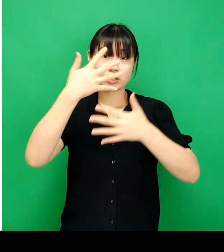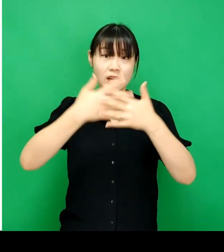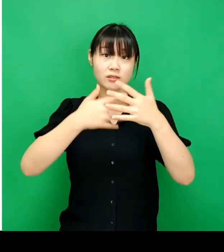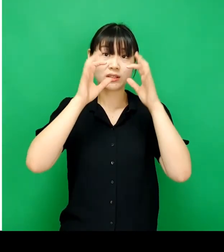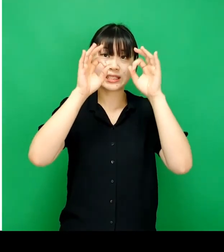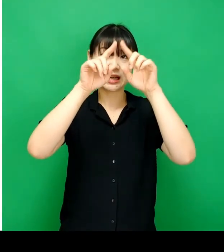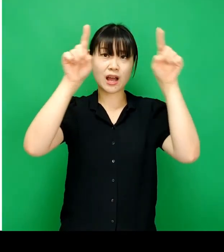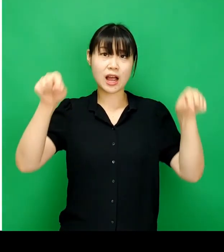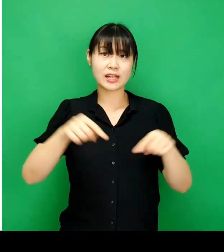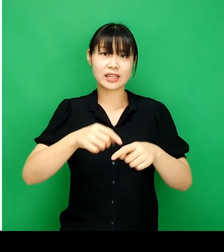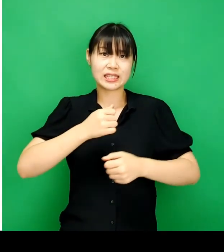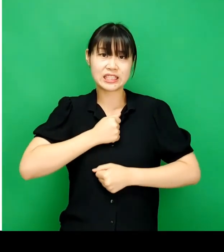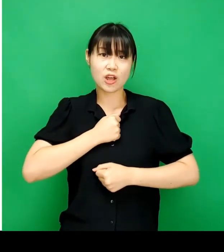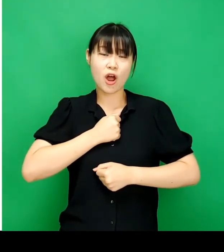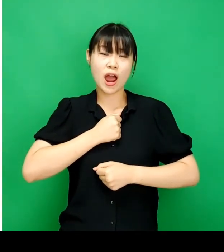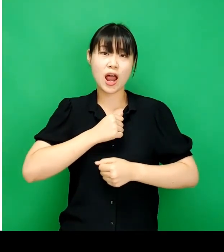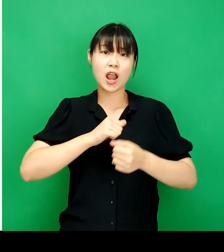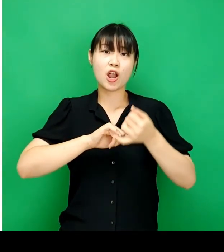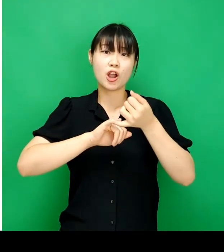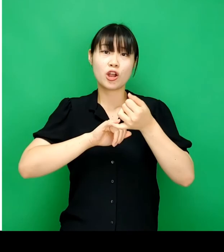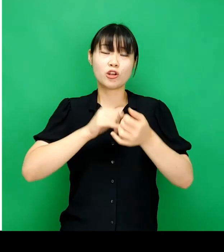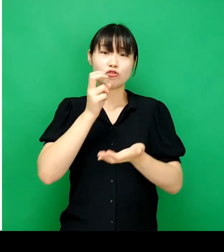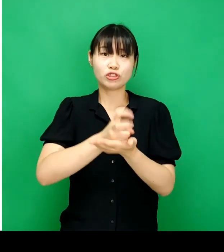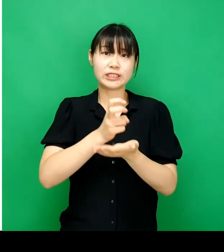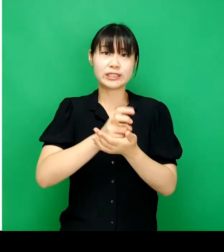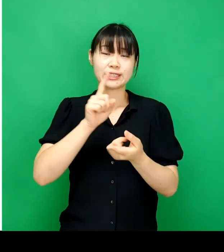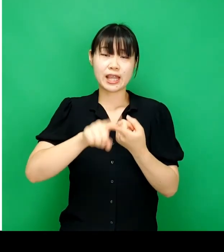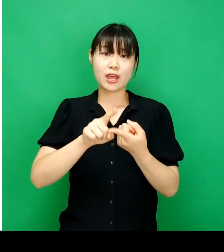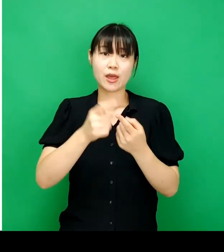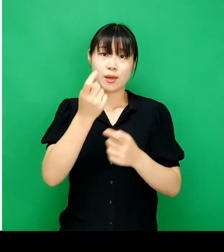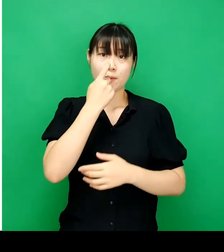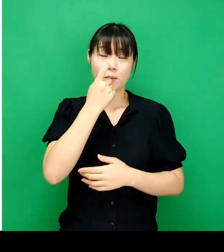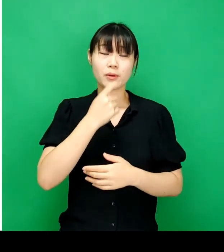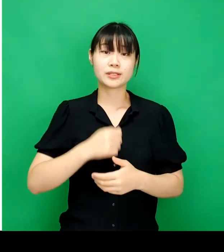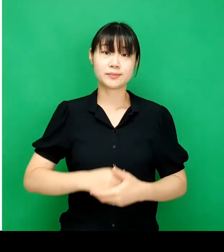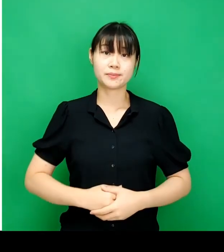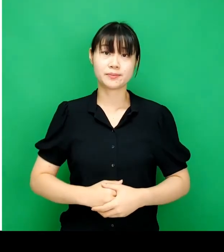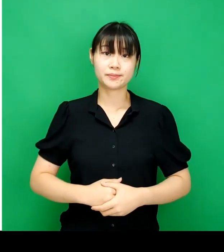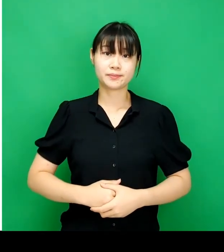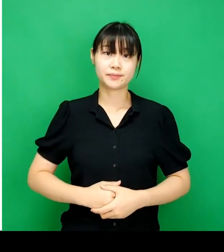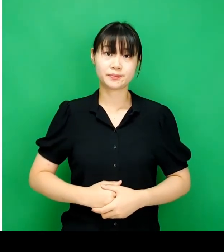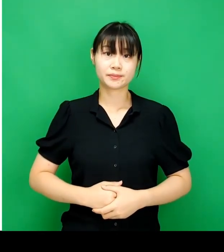다음 영상에서는 시각화를 할 때 지켜야 할 규칙들을 알아보도록 하겠습니다.